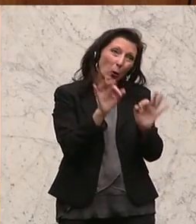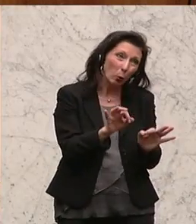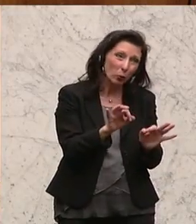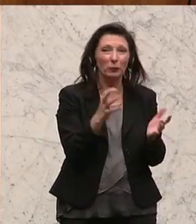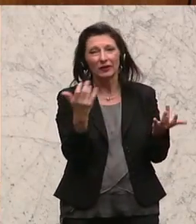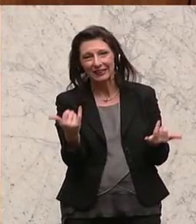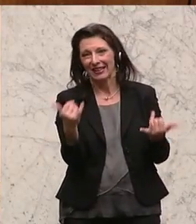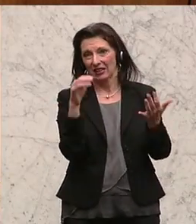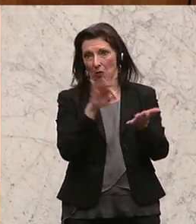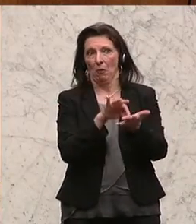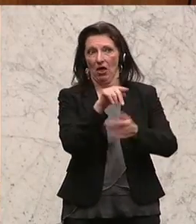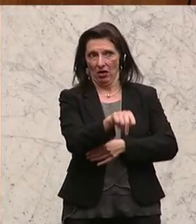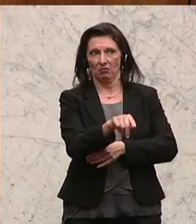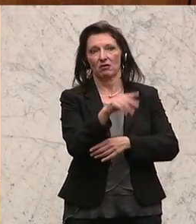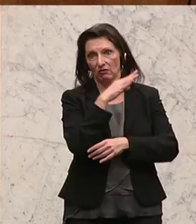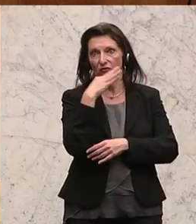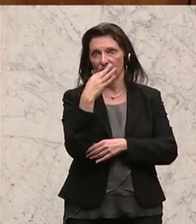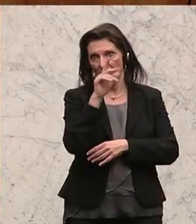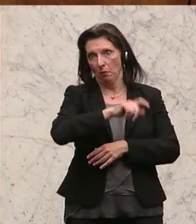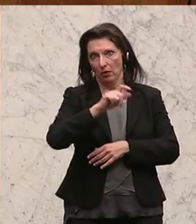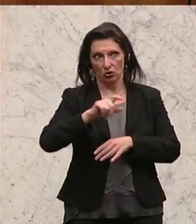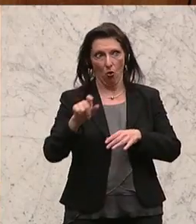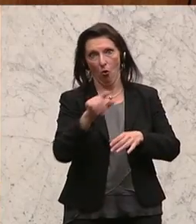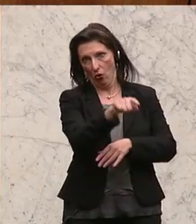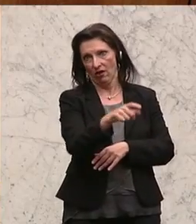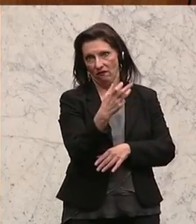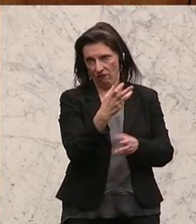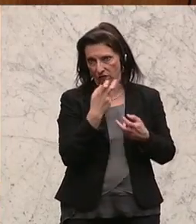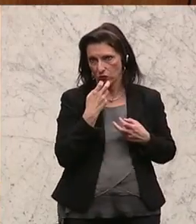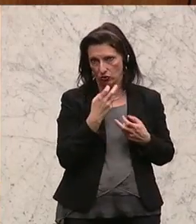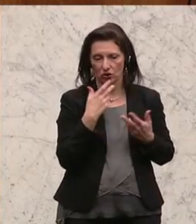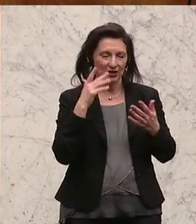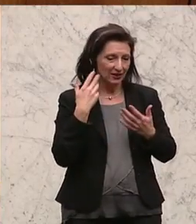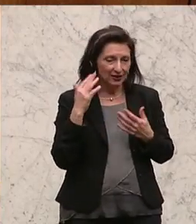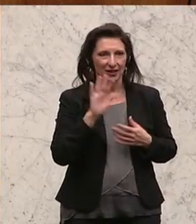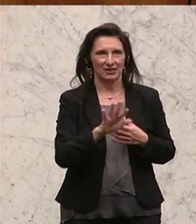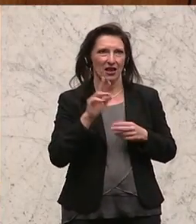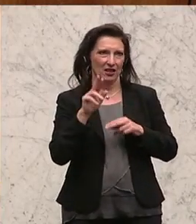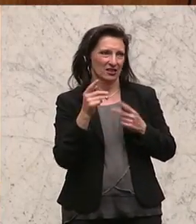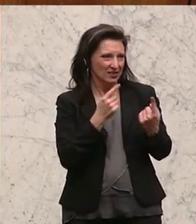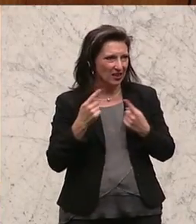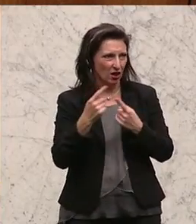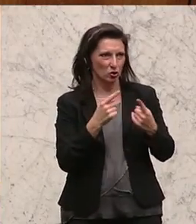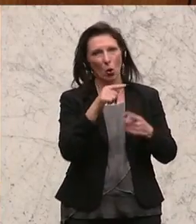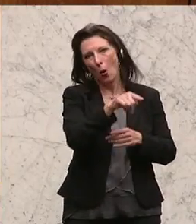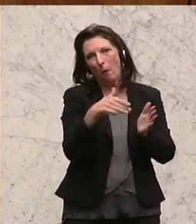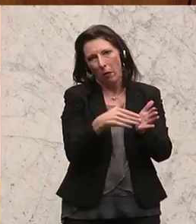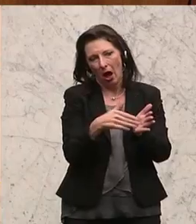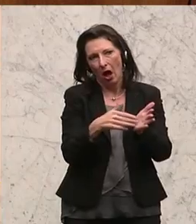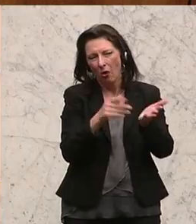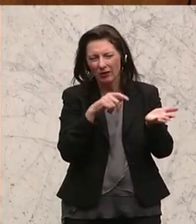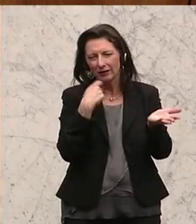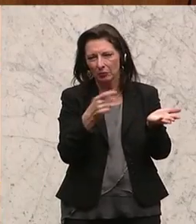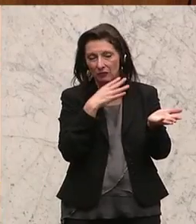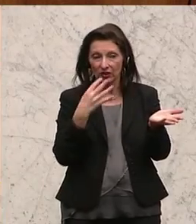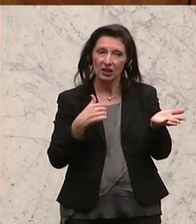ist momentan das Modell, das viele Menschen wählen und das viele Menschen in ihrer Betreuungssituation und Pflegesituation wirklich gut unterstützt. Ich bin überzeugt davon,